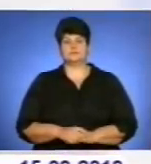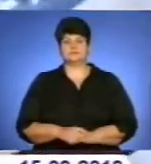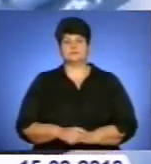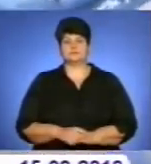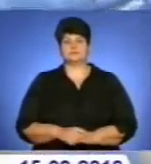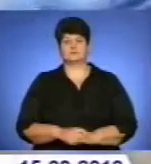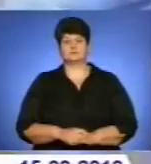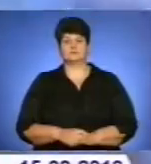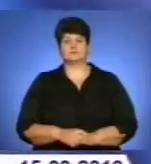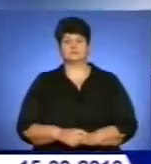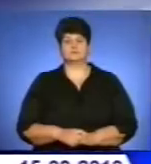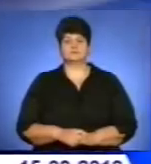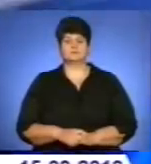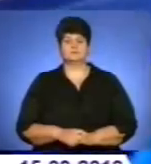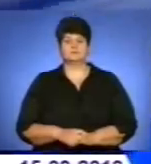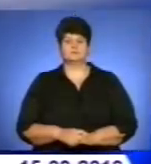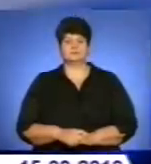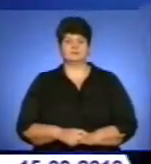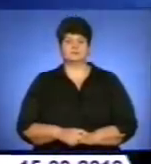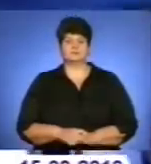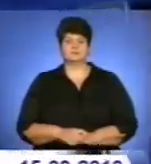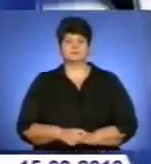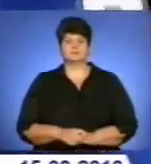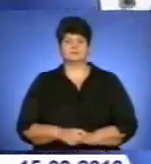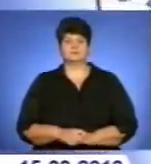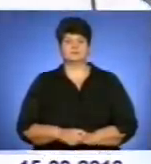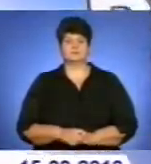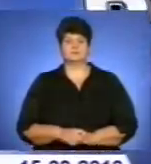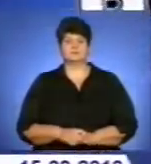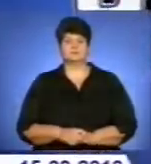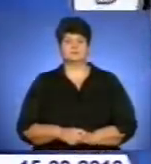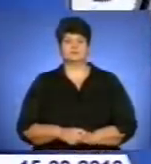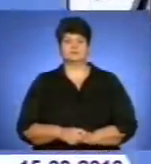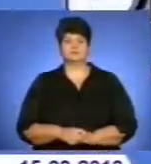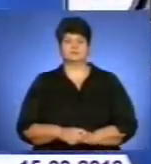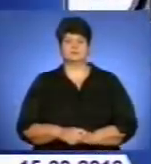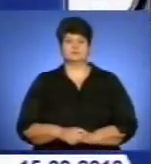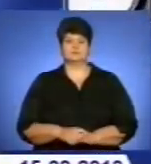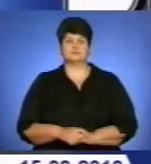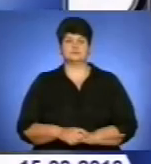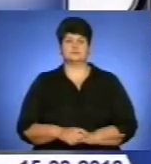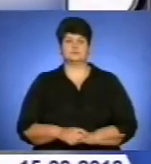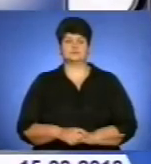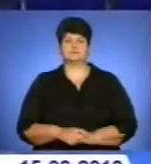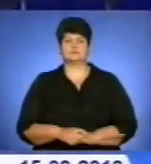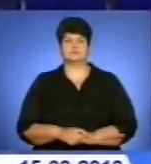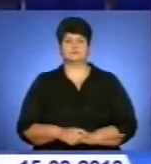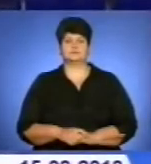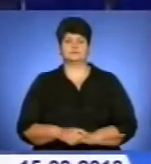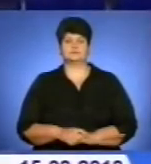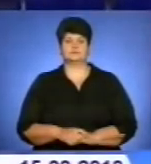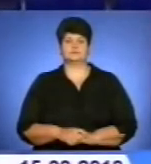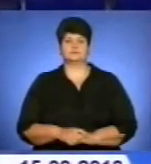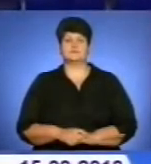суспільство стає зрілим, суспільство стає відкритим і готовим відкривати усю наявну інформацію, в тому числі і про